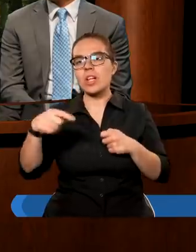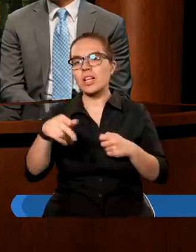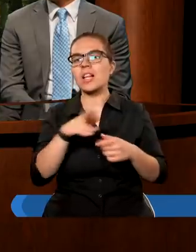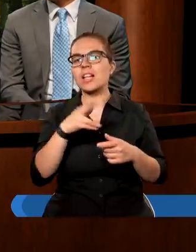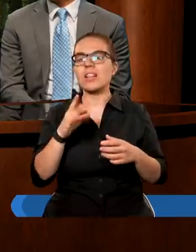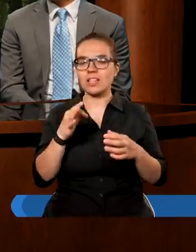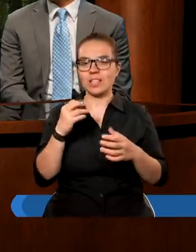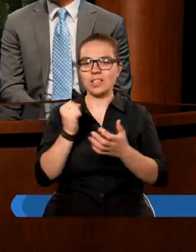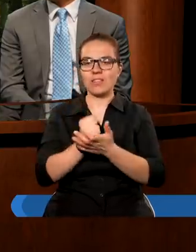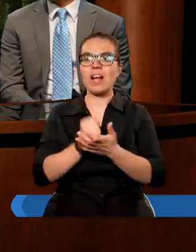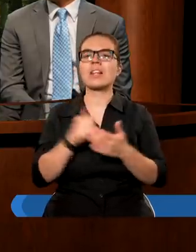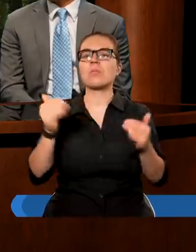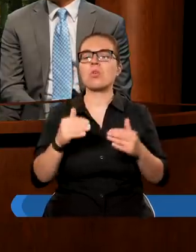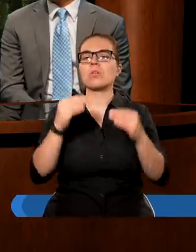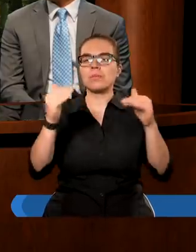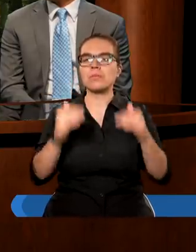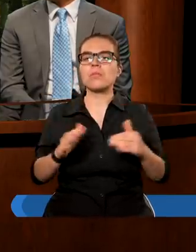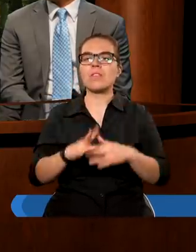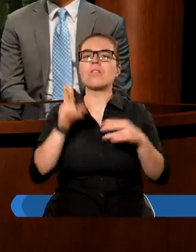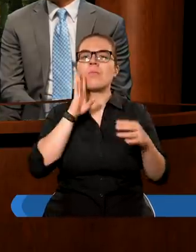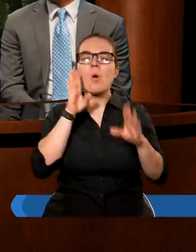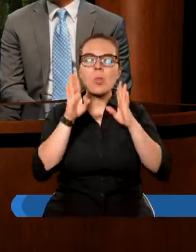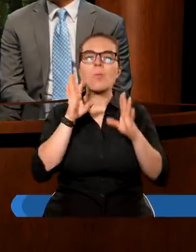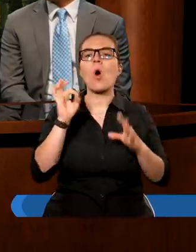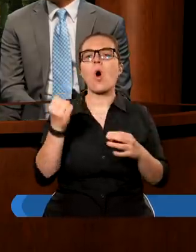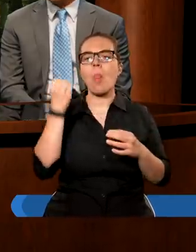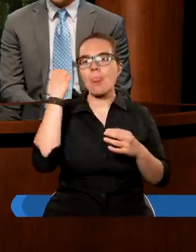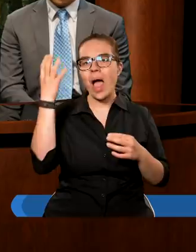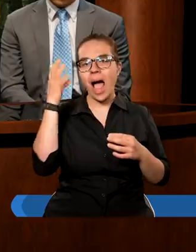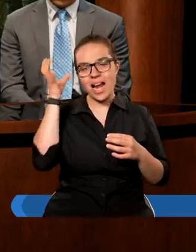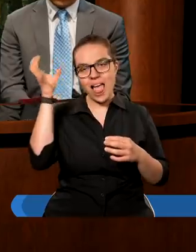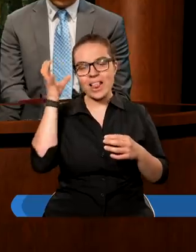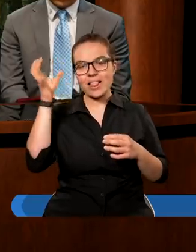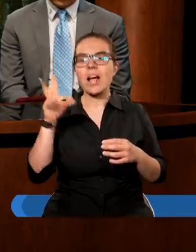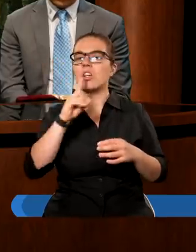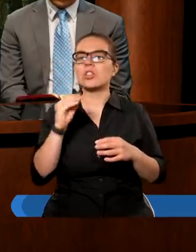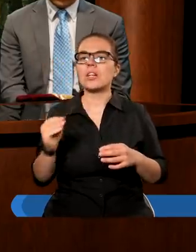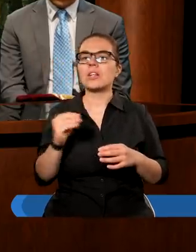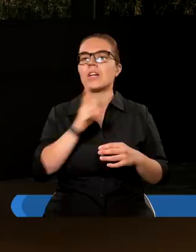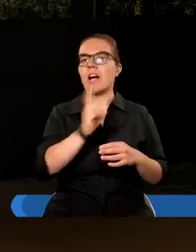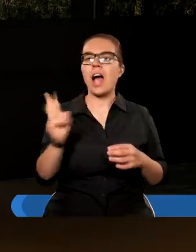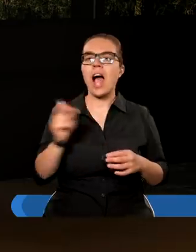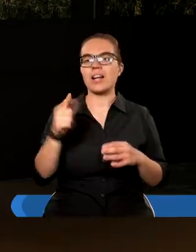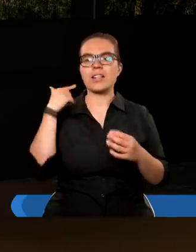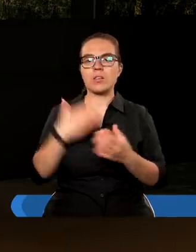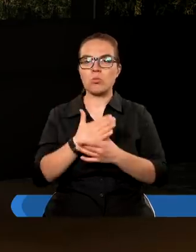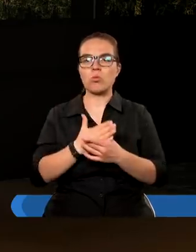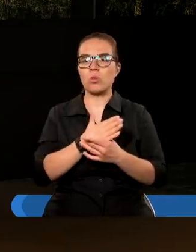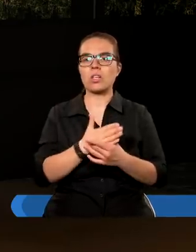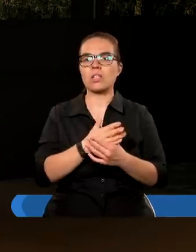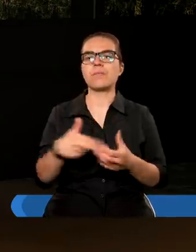ten wątek możemy wejść w podobieństwo o talentach, gdzie każdy ze sług,